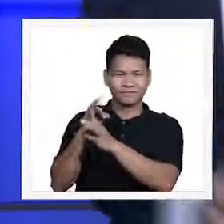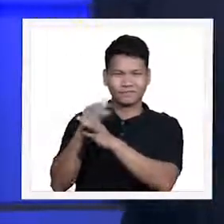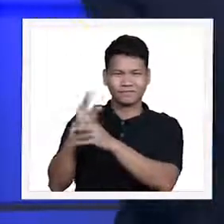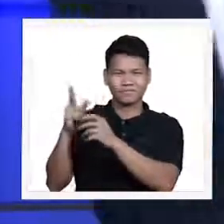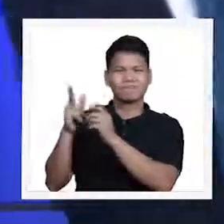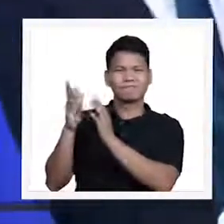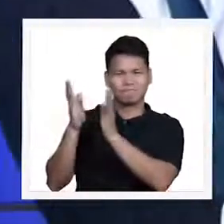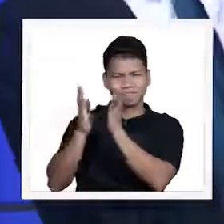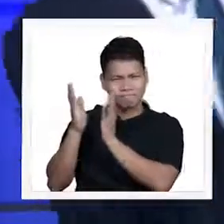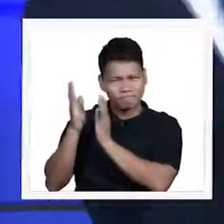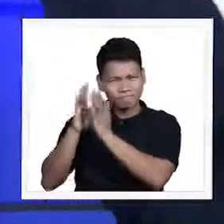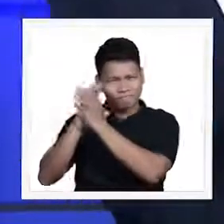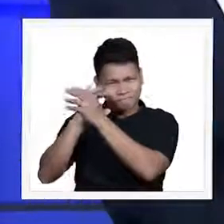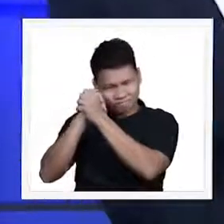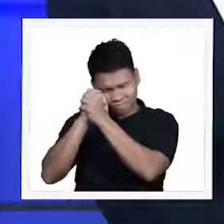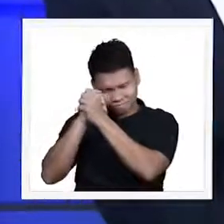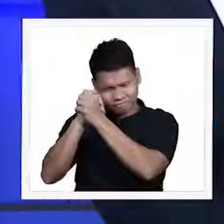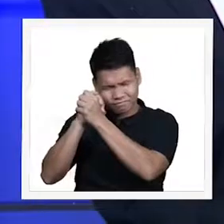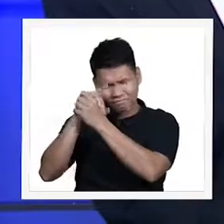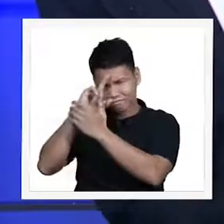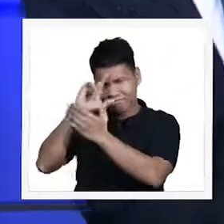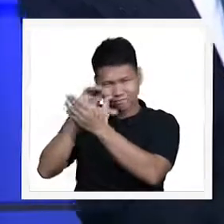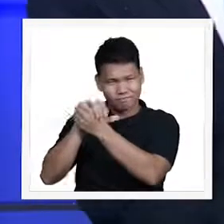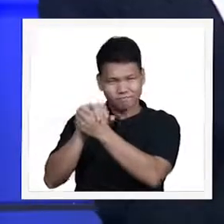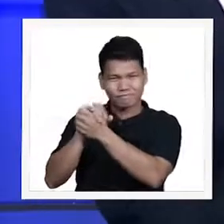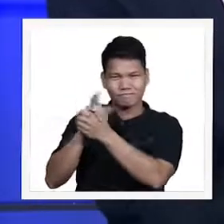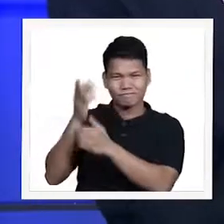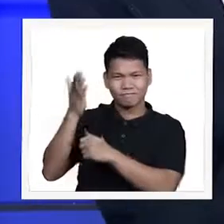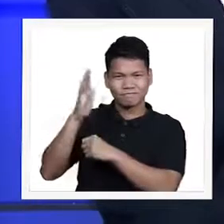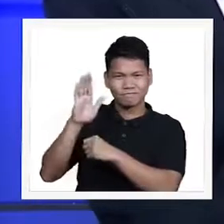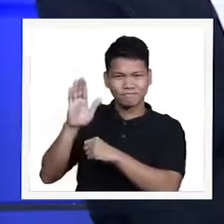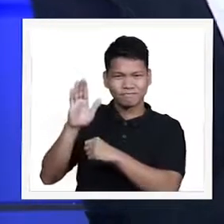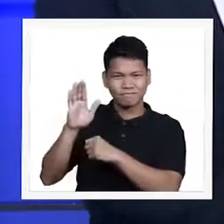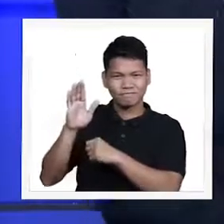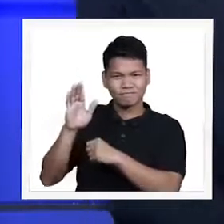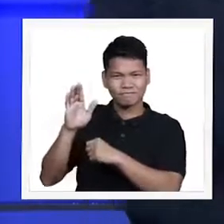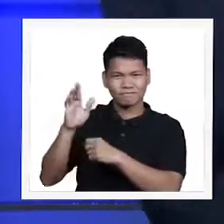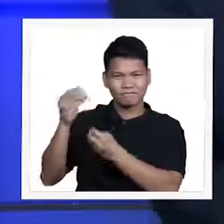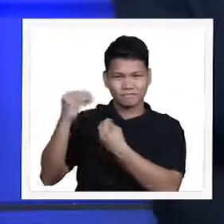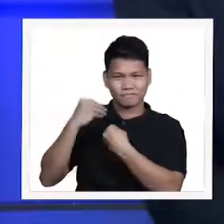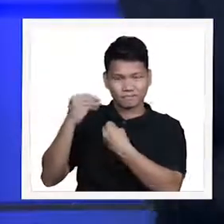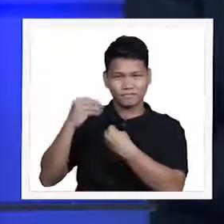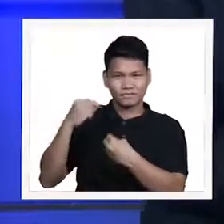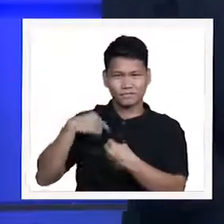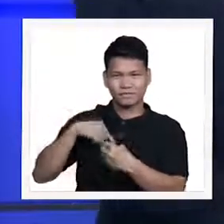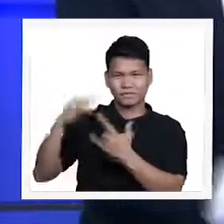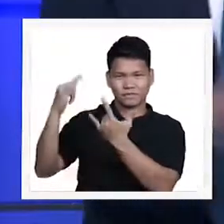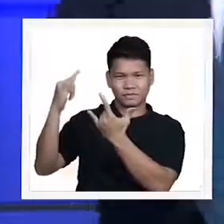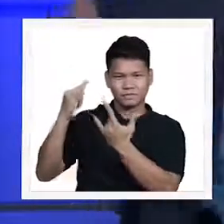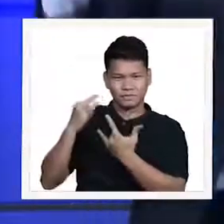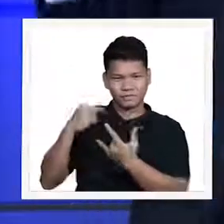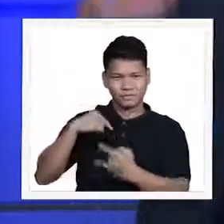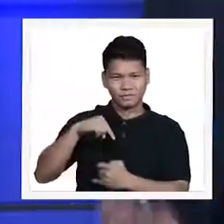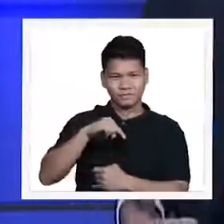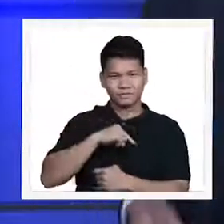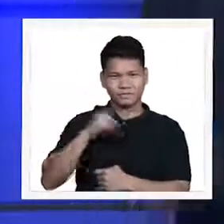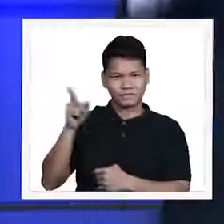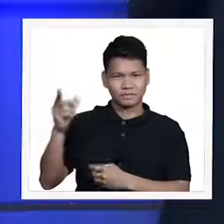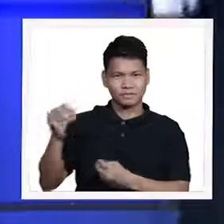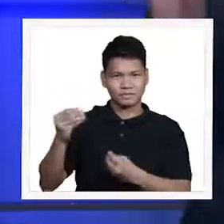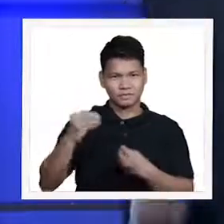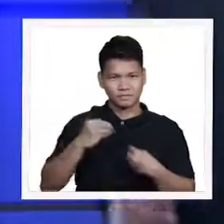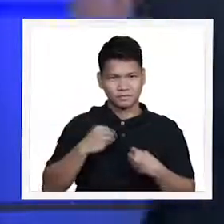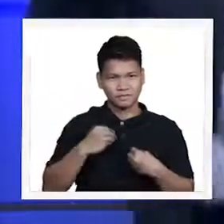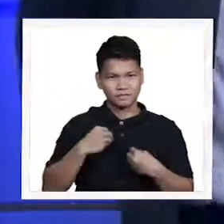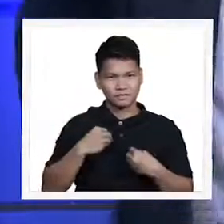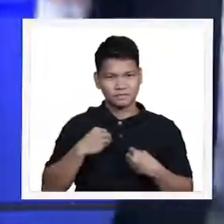pananampalataya sa ating Diyos na nagsasabi sa atin na Siya'y nagmamahal sa atin at Kanyang gagawin